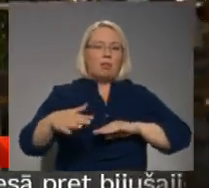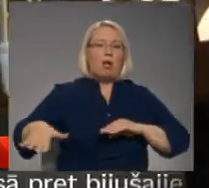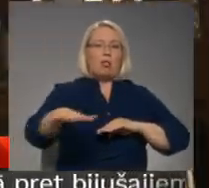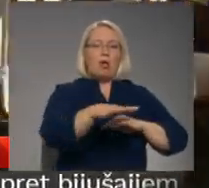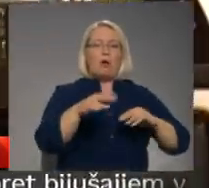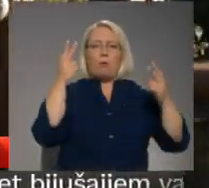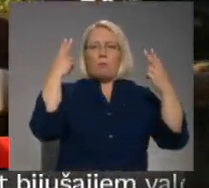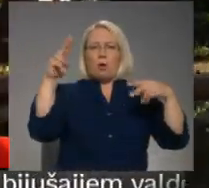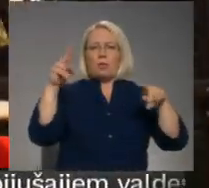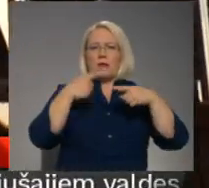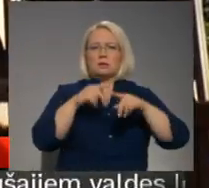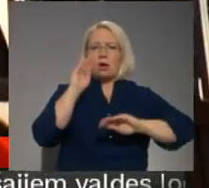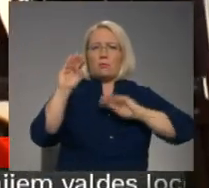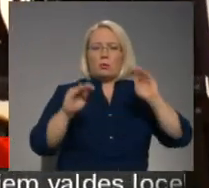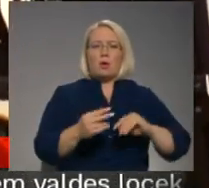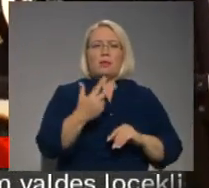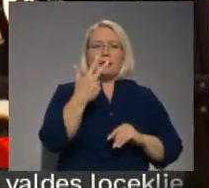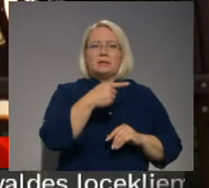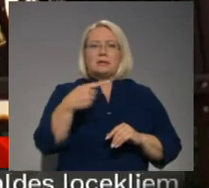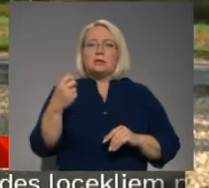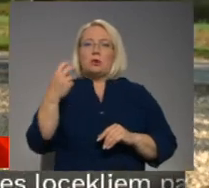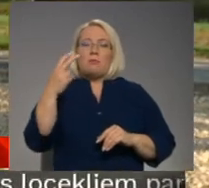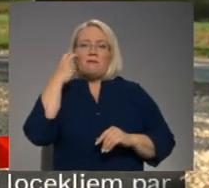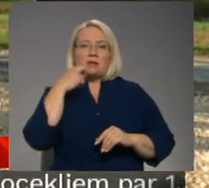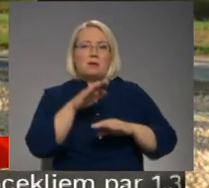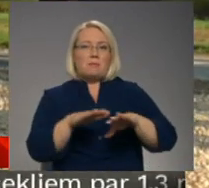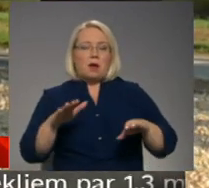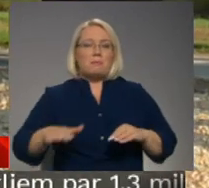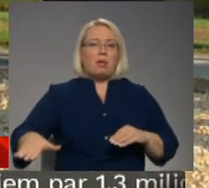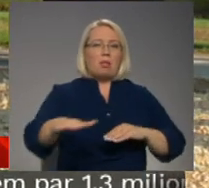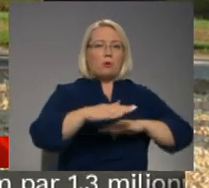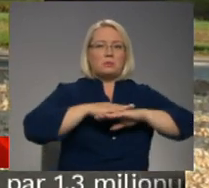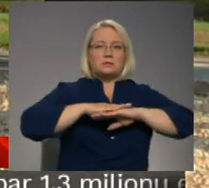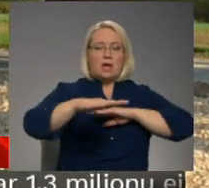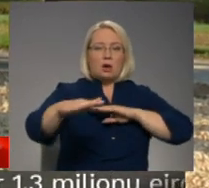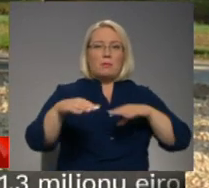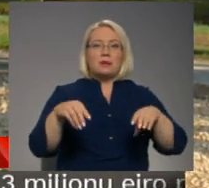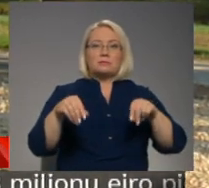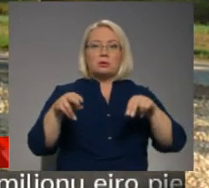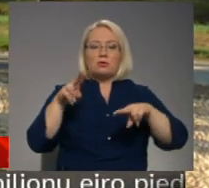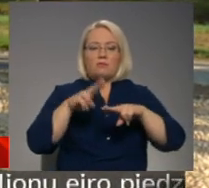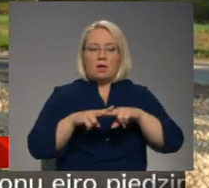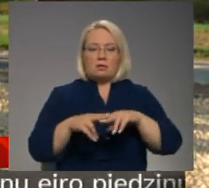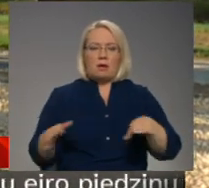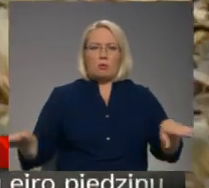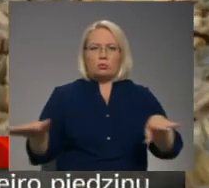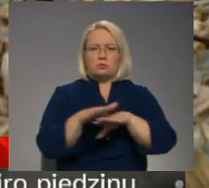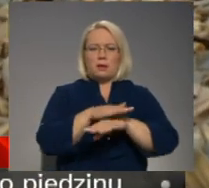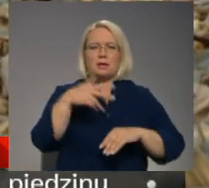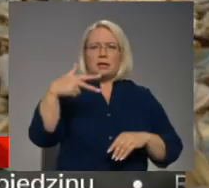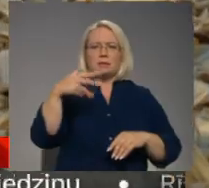moderns aprīkojums 3 līdz 12 gadus veciem bērniem, bet laukumas segumam ierastos milšu vietā, uzbērta 30